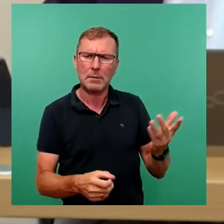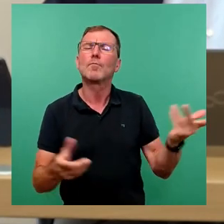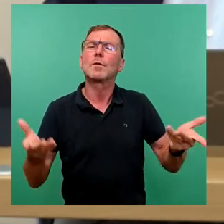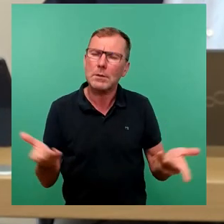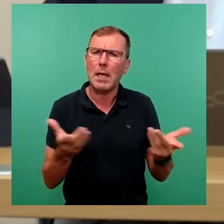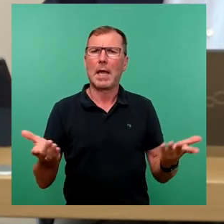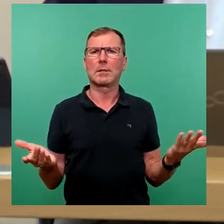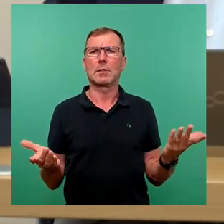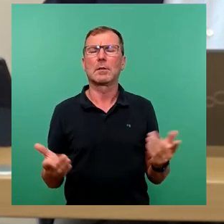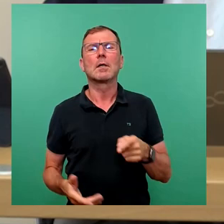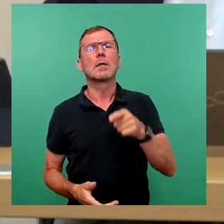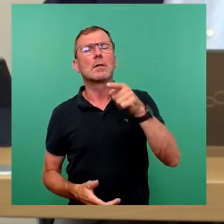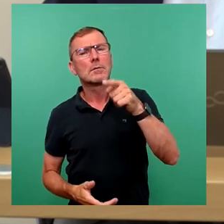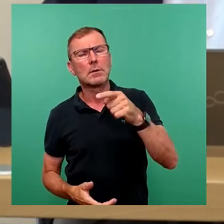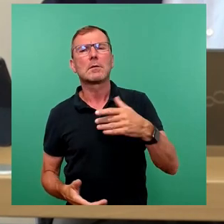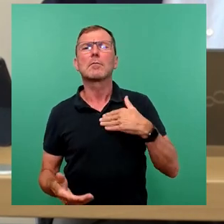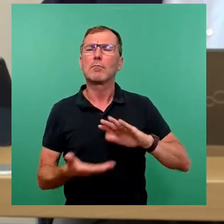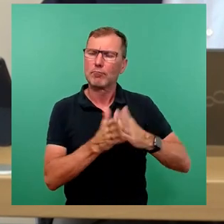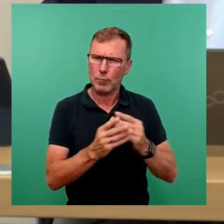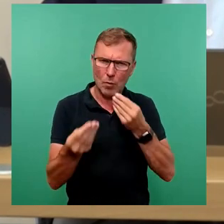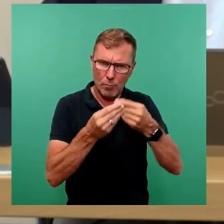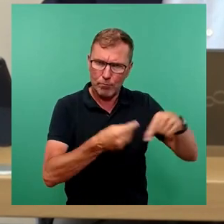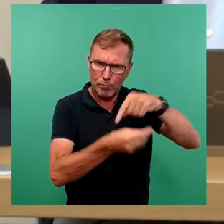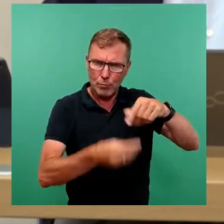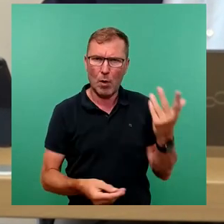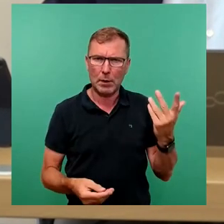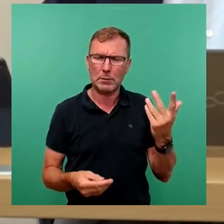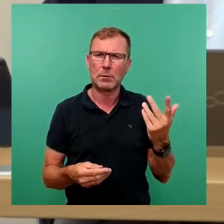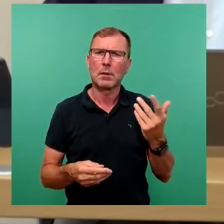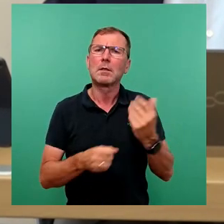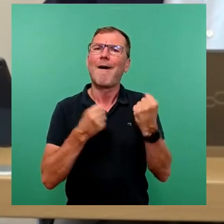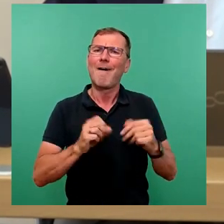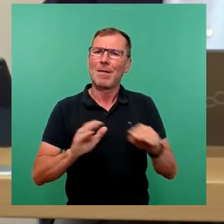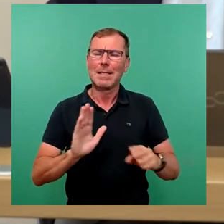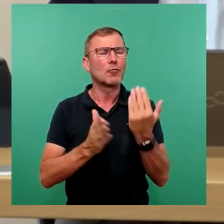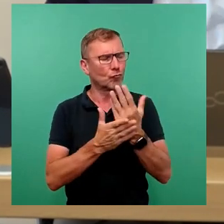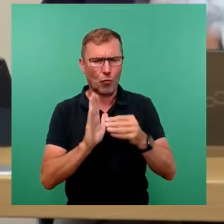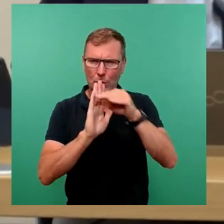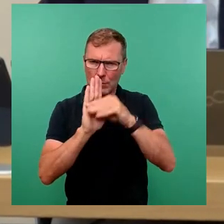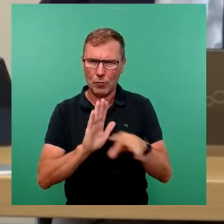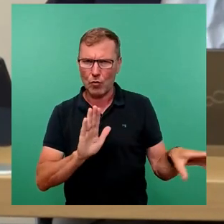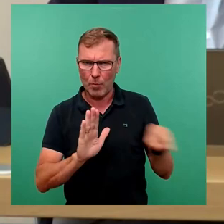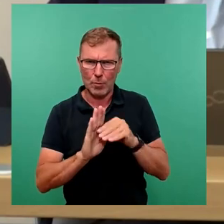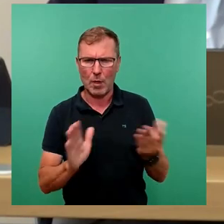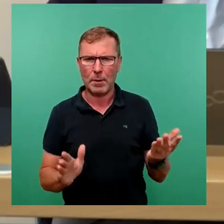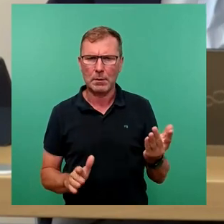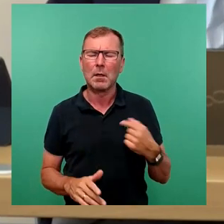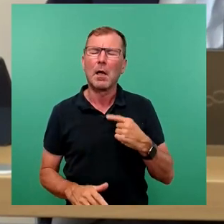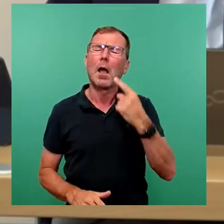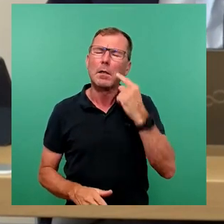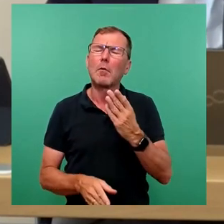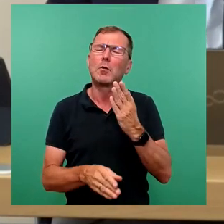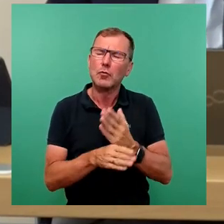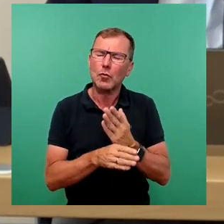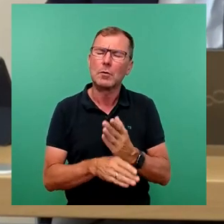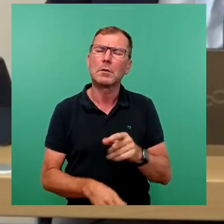Das haben wir miteinander besprochen. Wir haben die entsprechenden Festlegungen getroffen und die Federführung festgelegt. Und ich glaube schon, dass wir hier